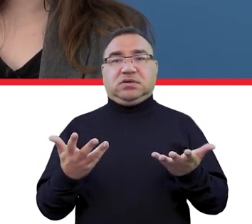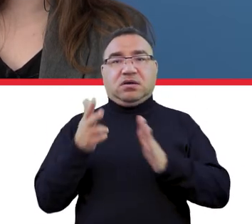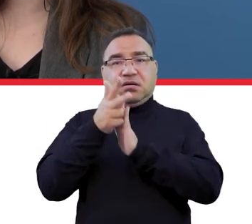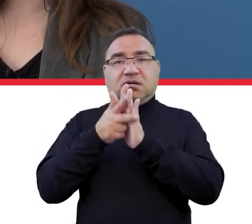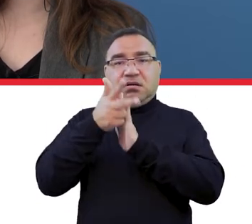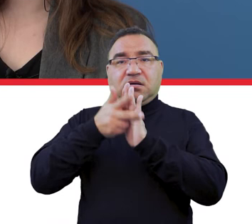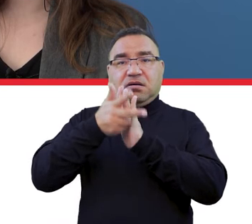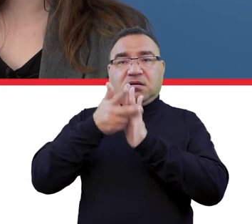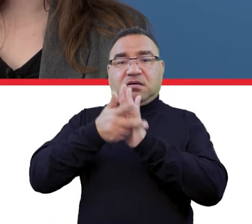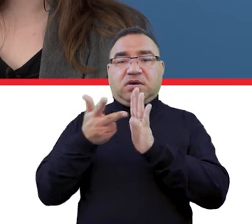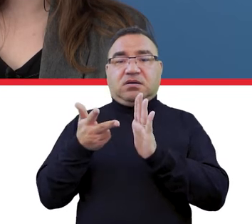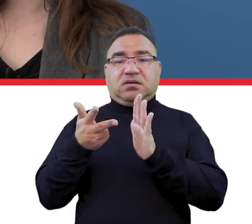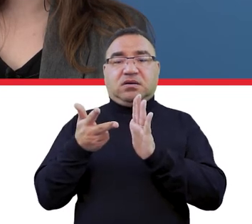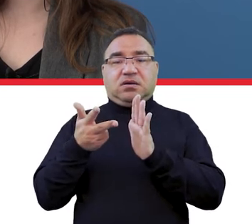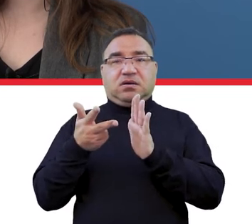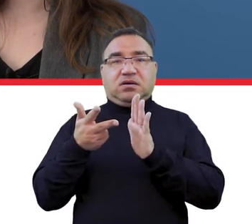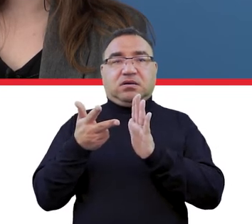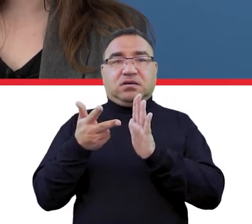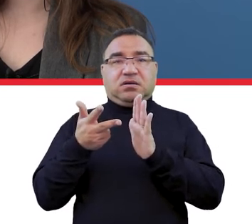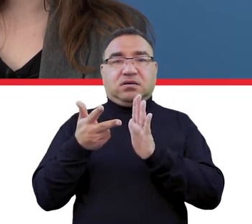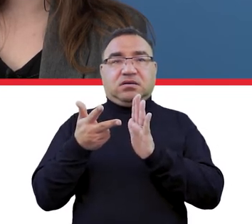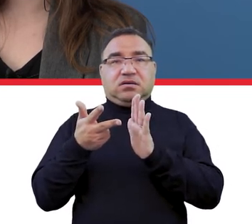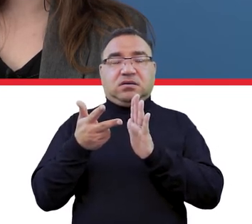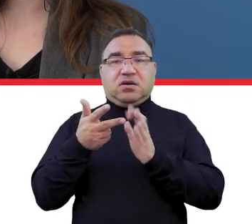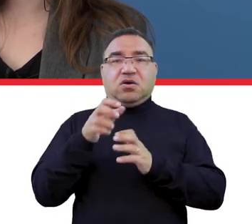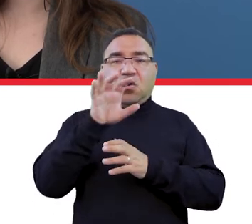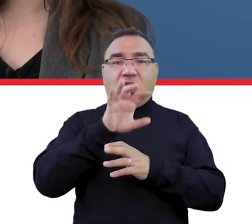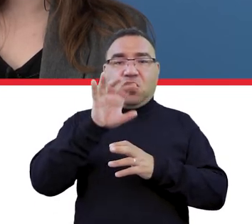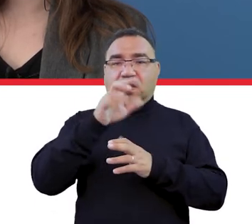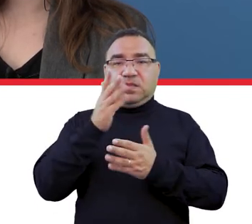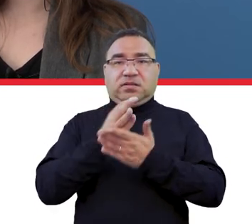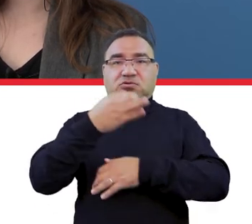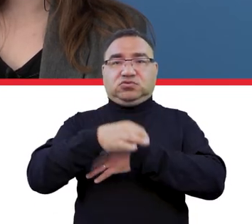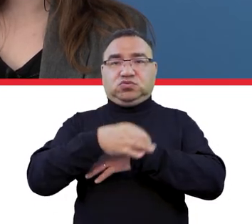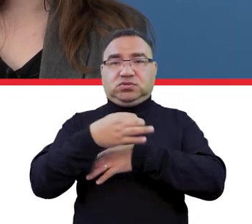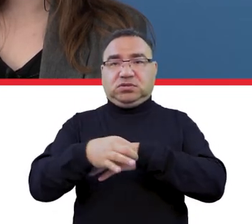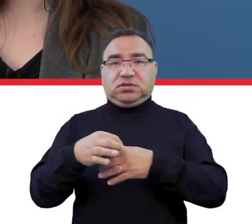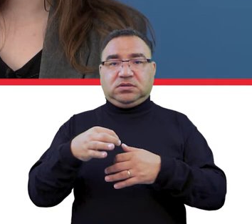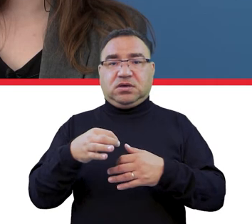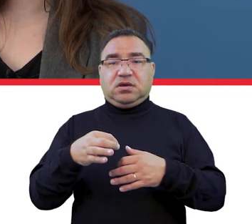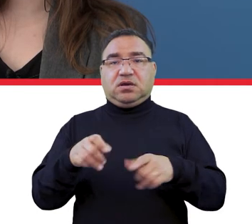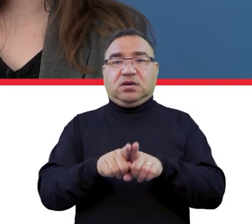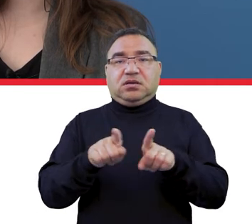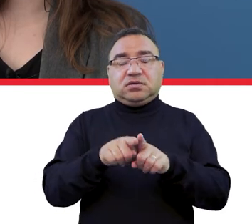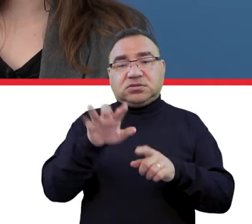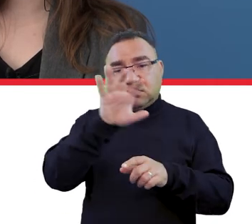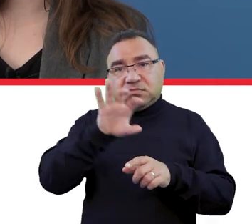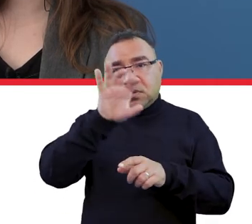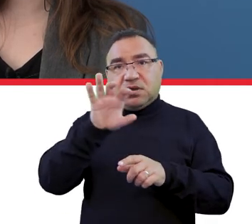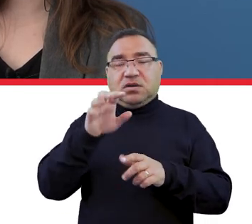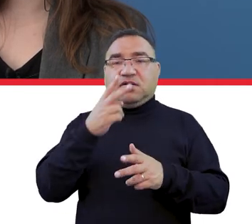kamerka musiała oglądać nie tylko studenta czy zdającego, ale musiała